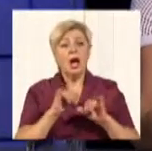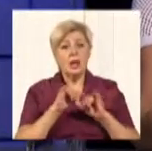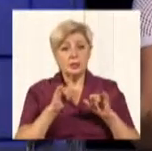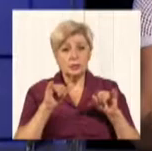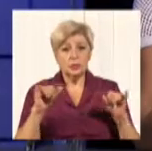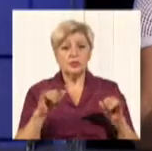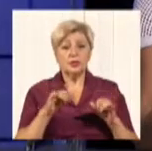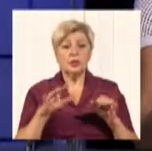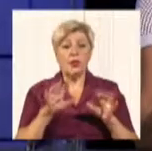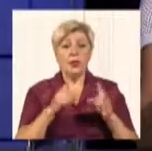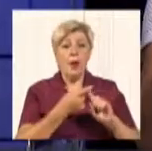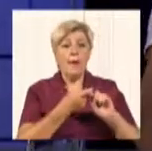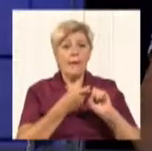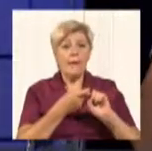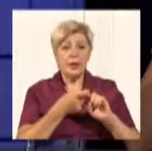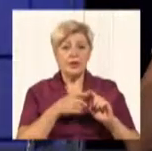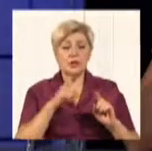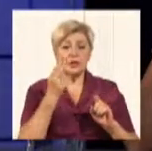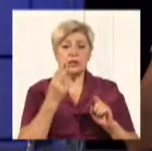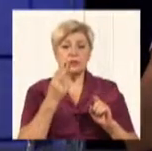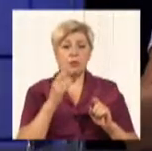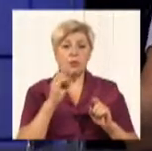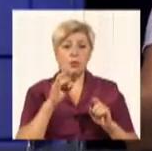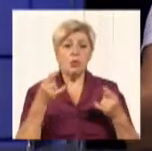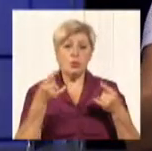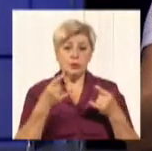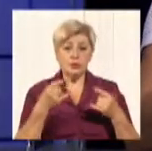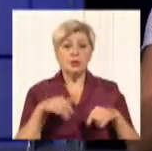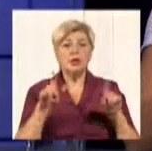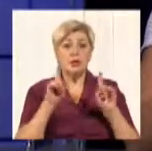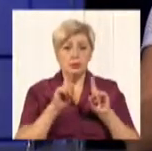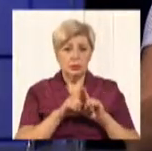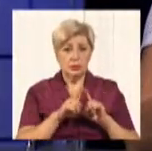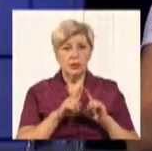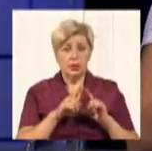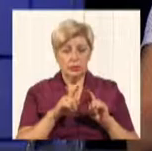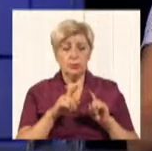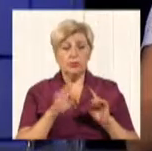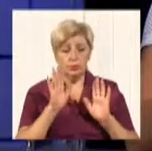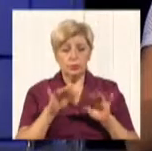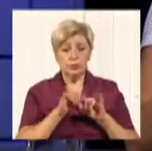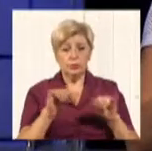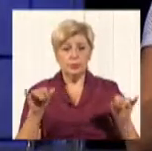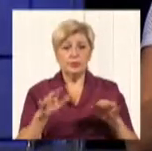мережі цифрового мовлення, і це також буде, відійде у минуле. Але ми